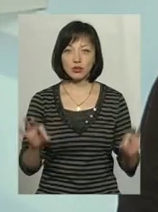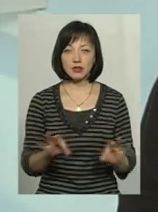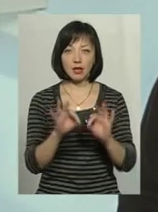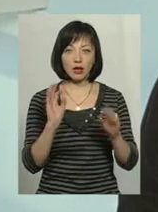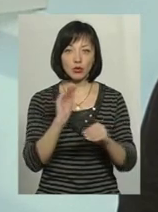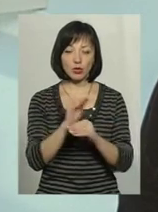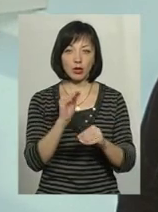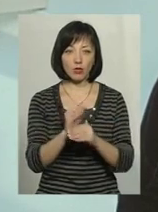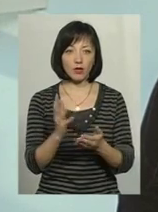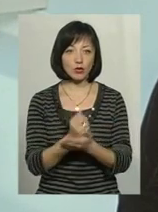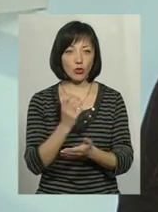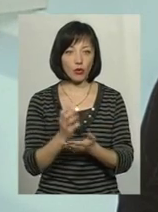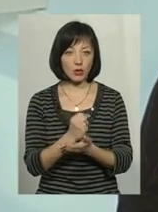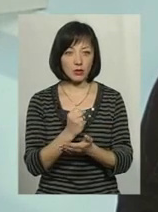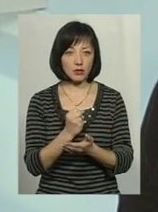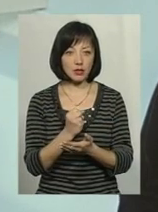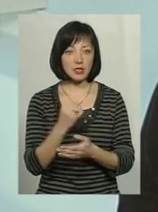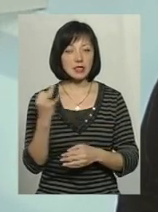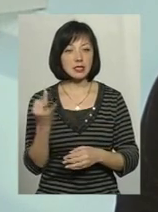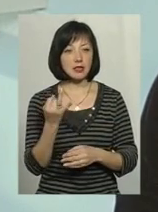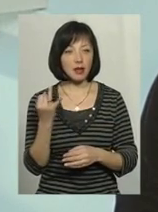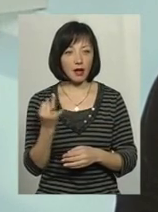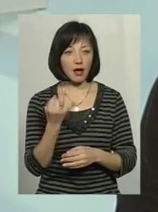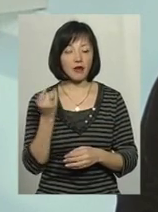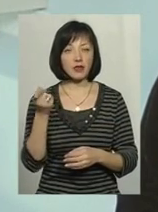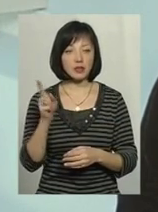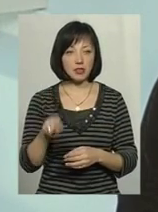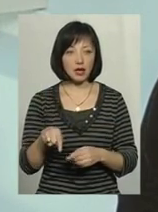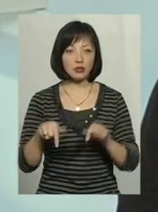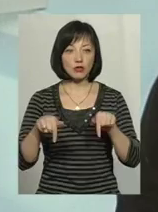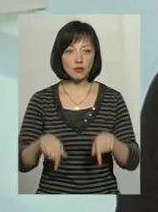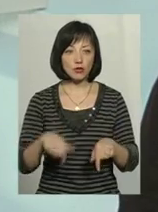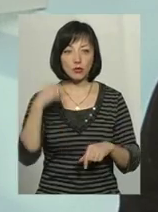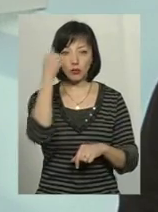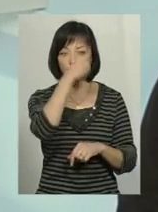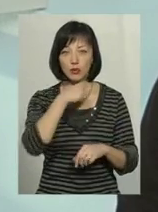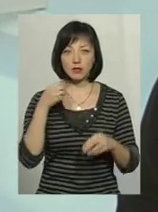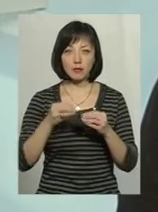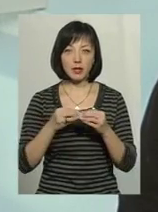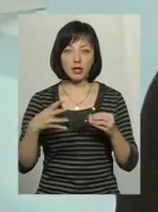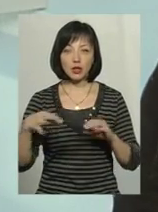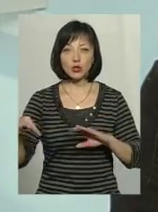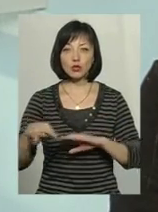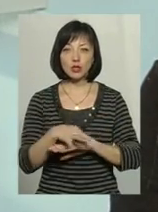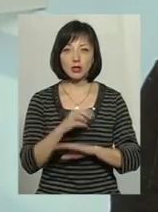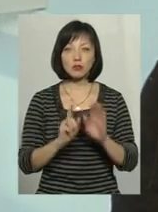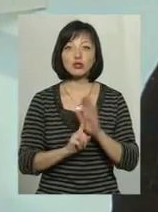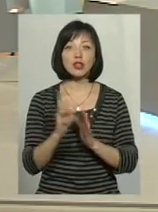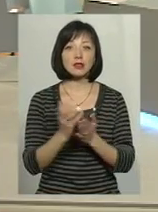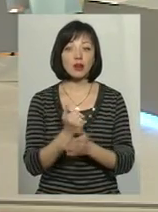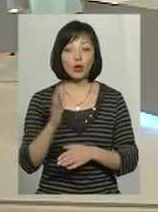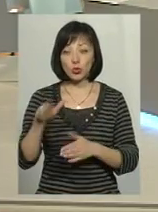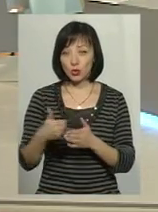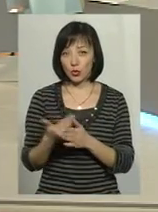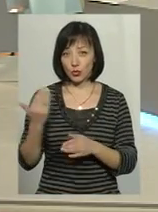додаткових доходів. Цікавим, звичайно, є те, що в цьому році, в 15-му році, дружина почала заробляти. До цього